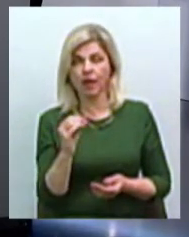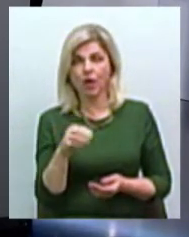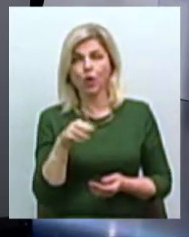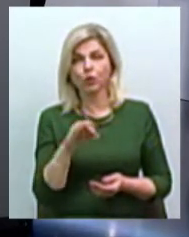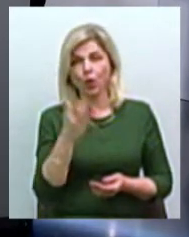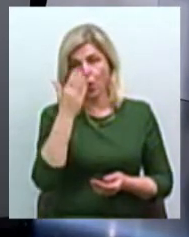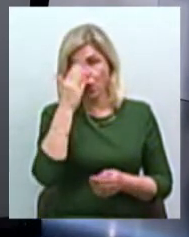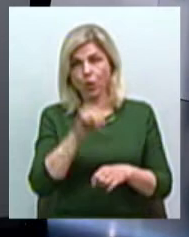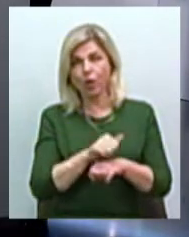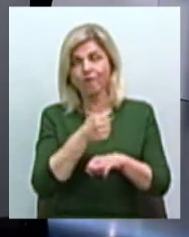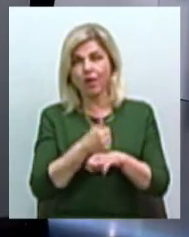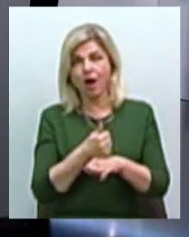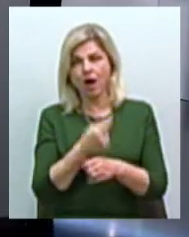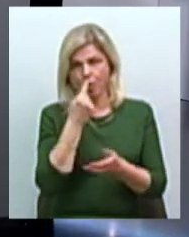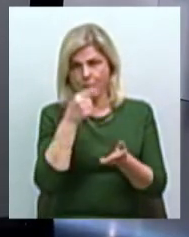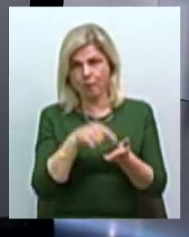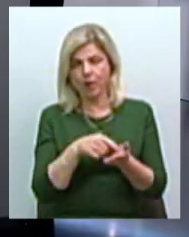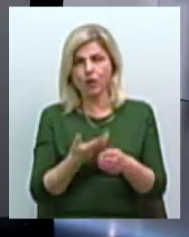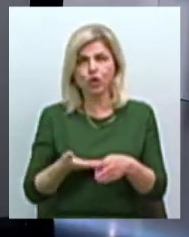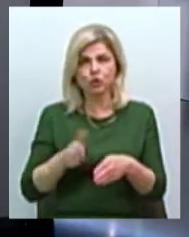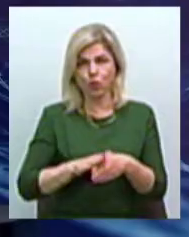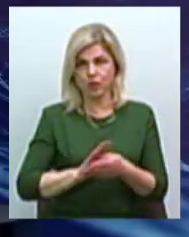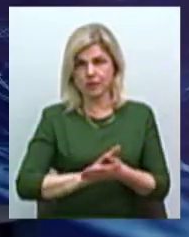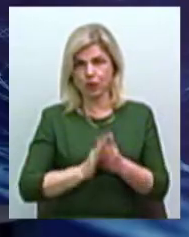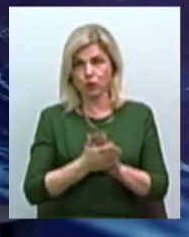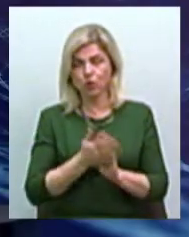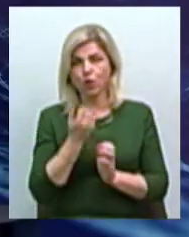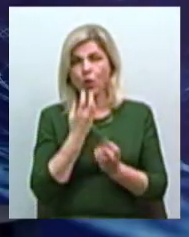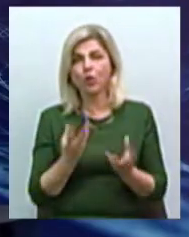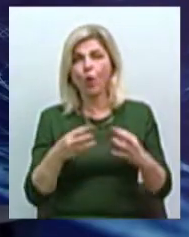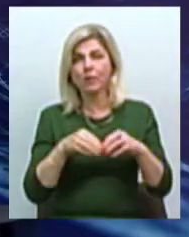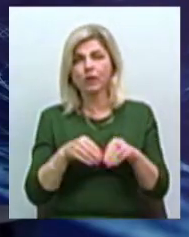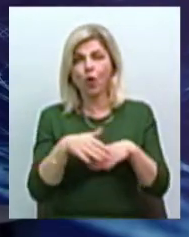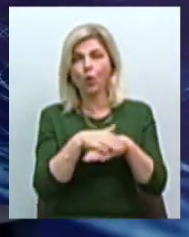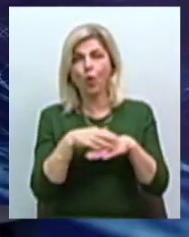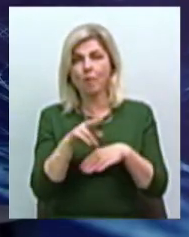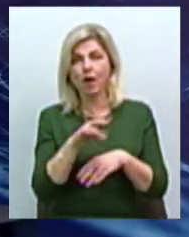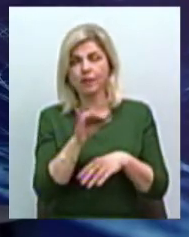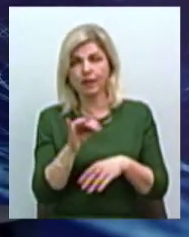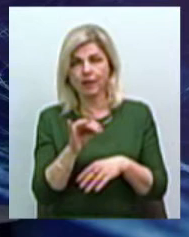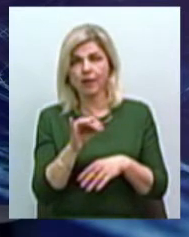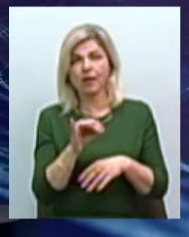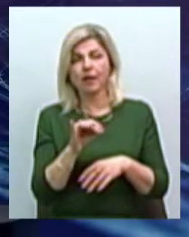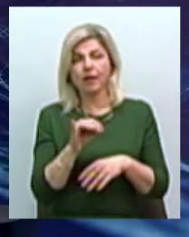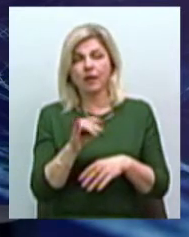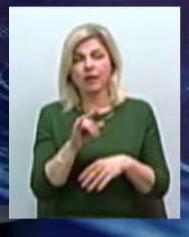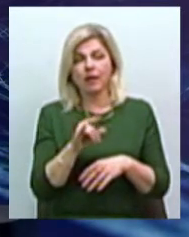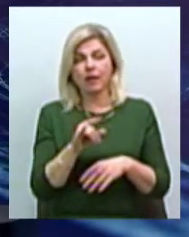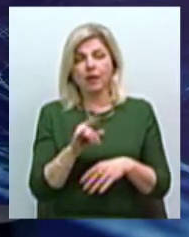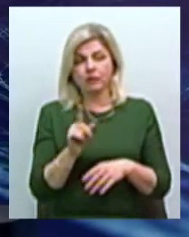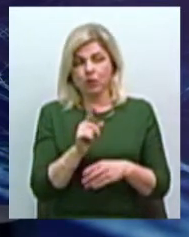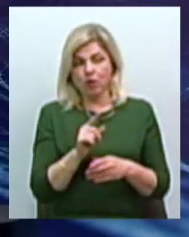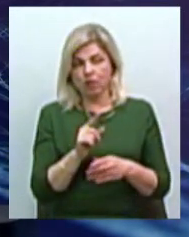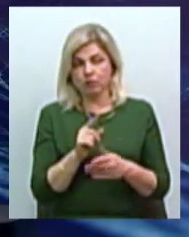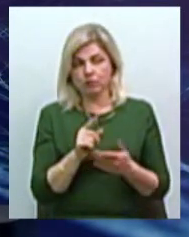залишись в дуже сложній ситуацій, коли бедненні громаді поставили з великим вызовом, що